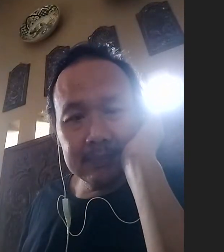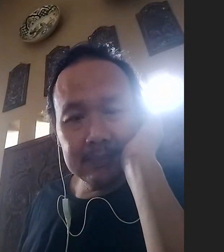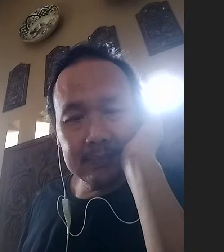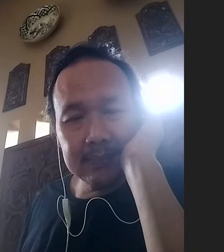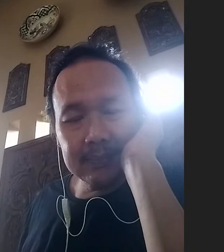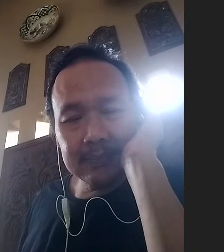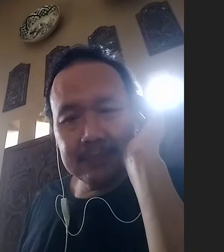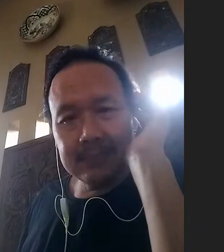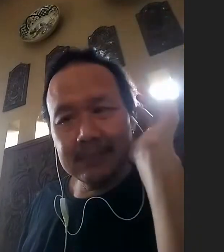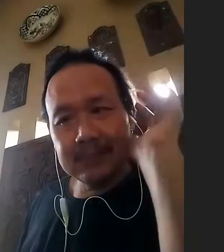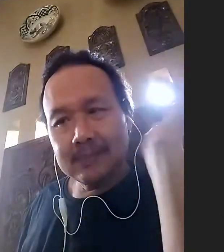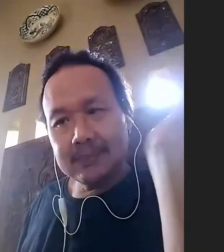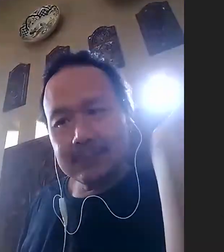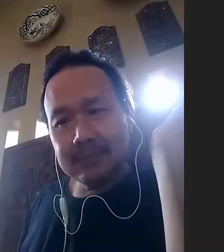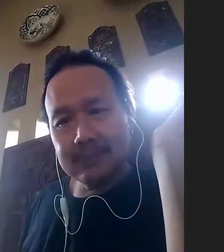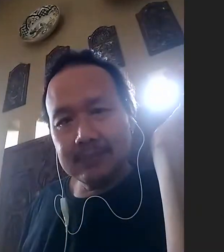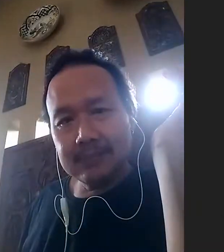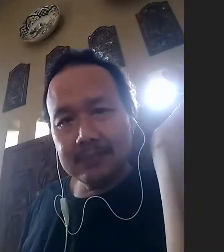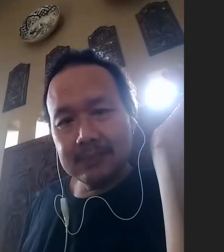Beberapa